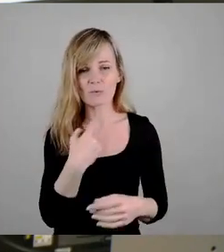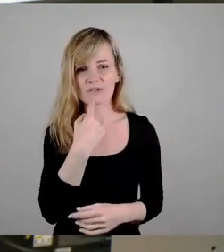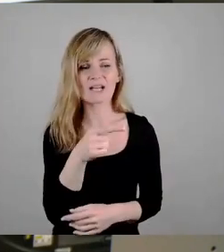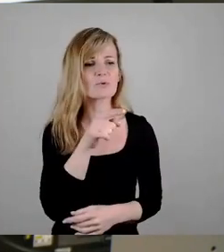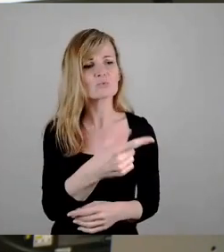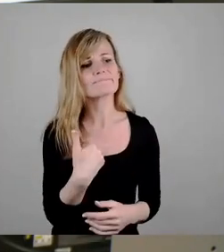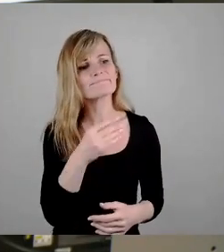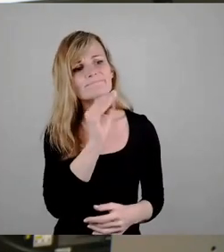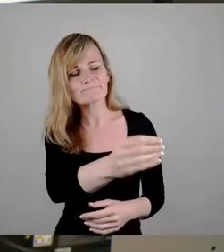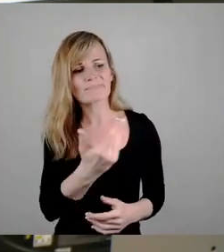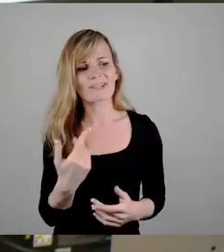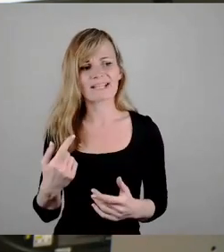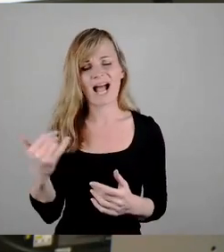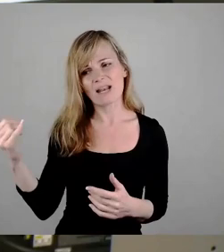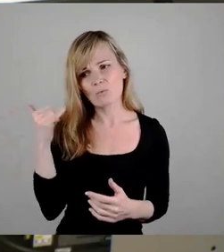Beschwerden.